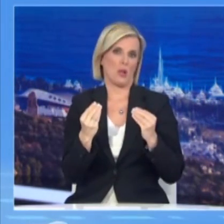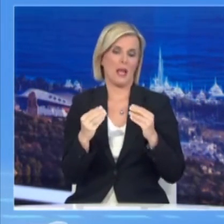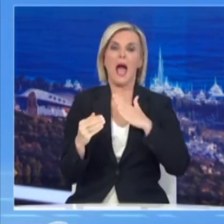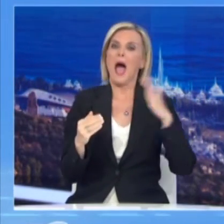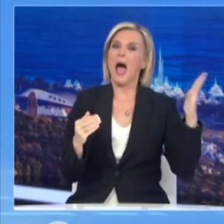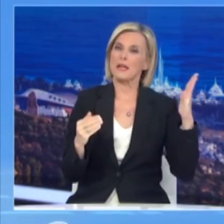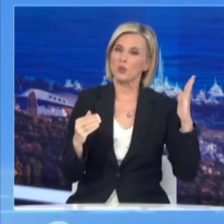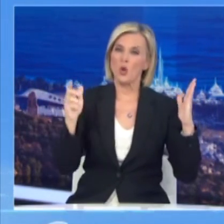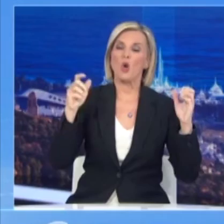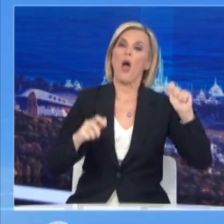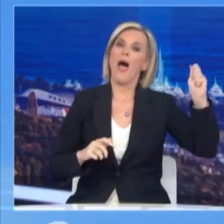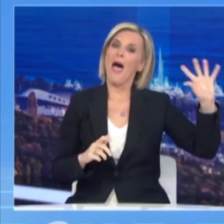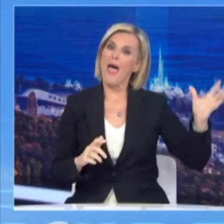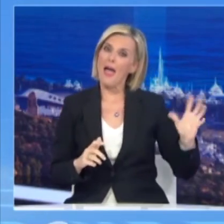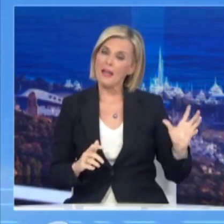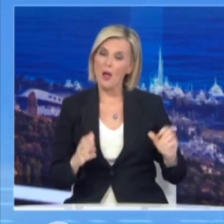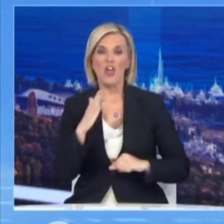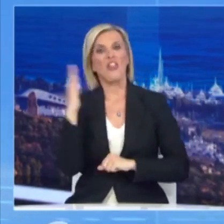Ανατολικό Αιγαίο και τη Δυτική Ελλάδα και θέλει πολύ μεγάλη προσοχή.